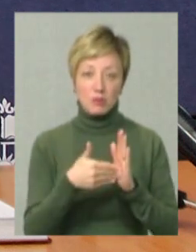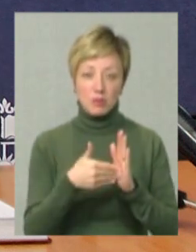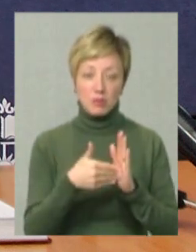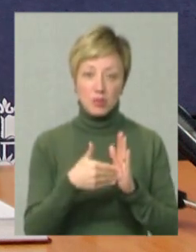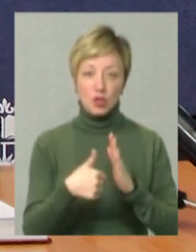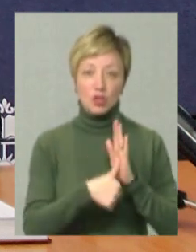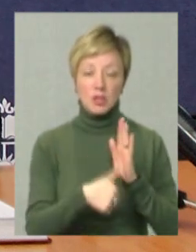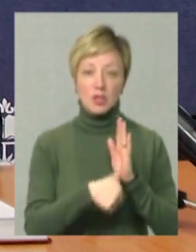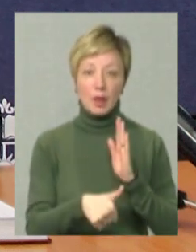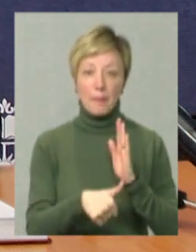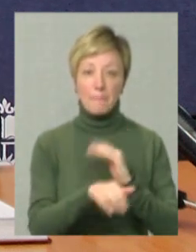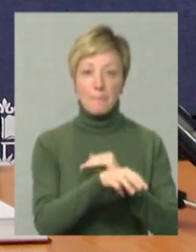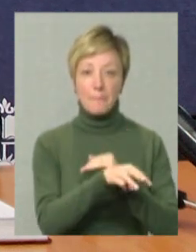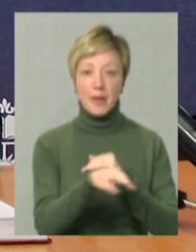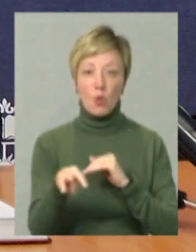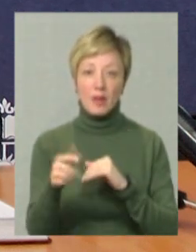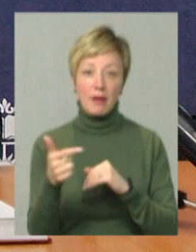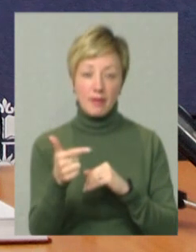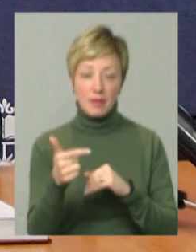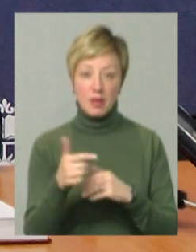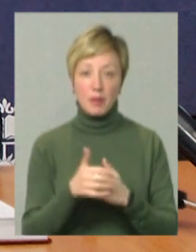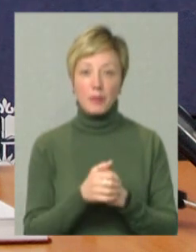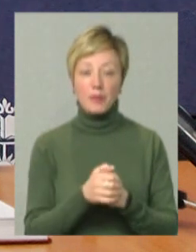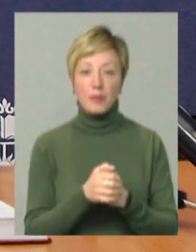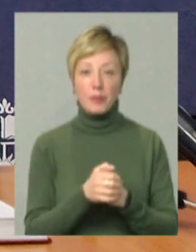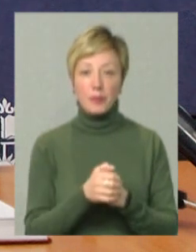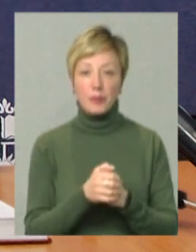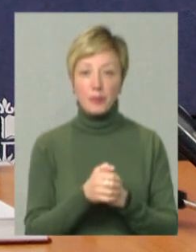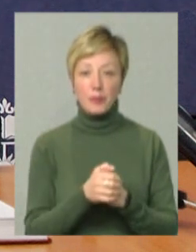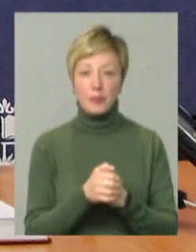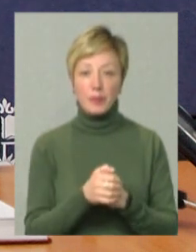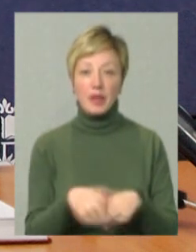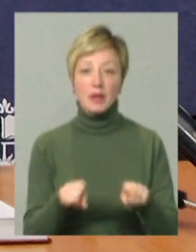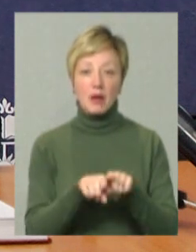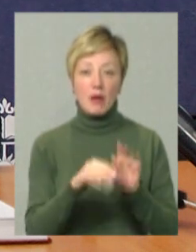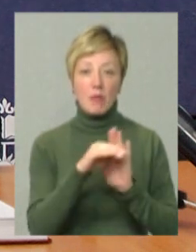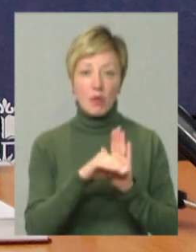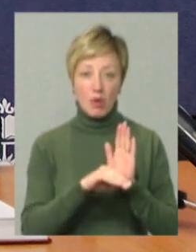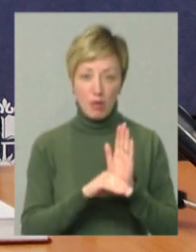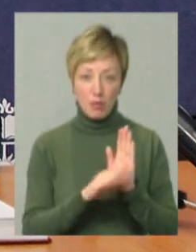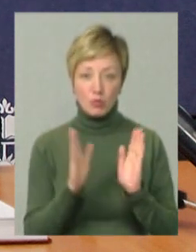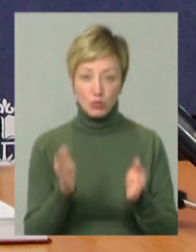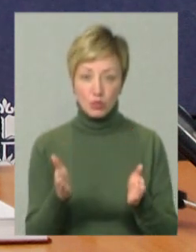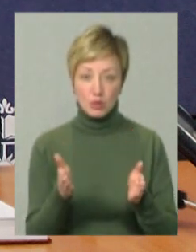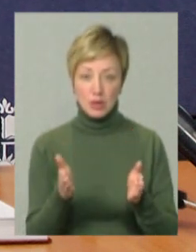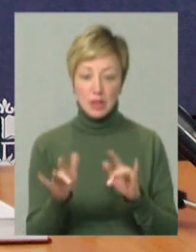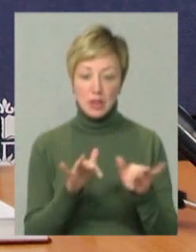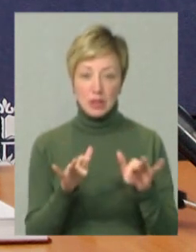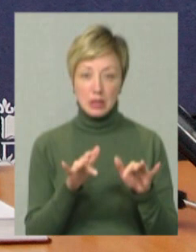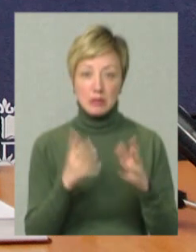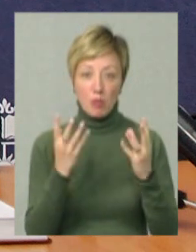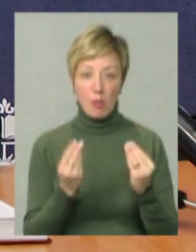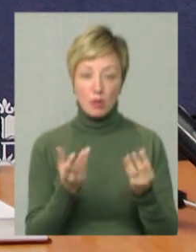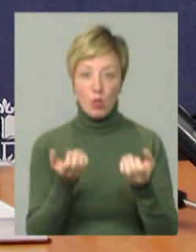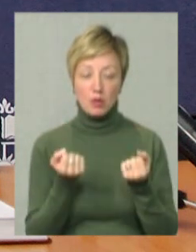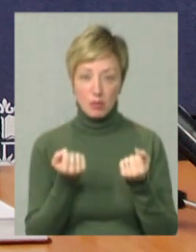до 60 мільйонів гривень. І така програма, вона буде діяти